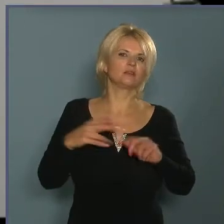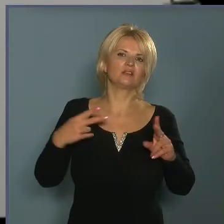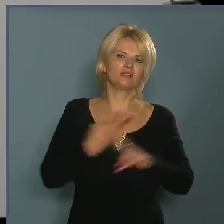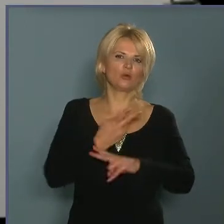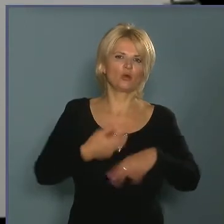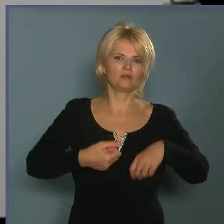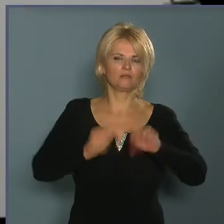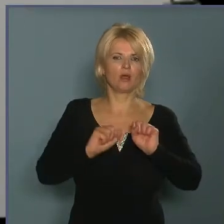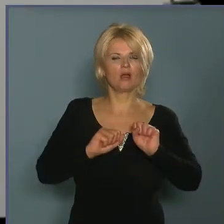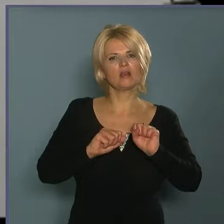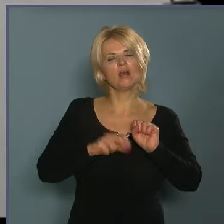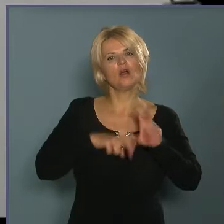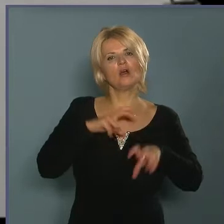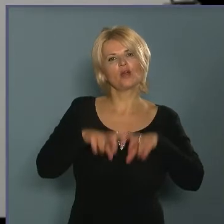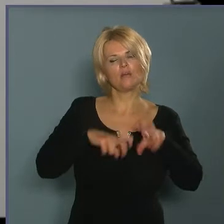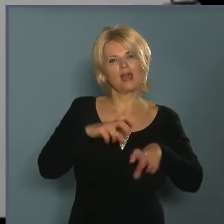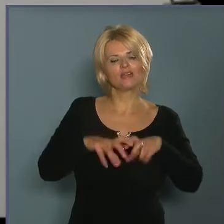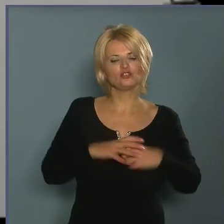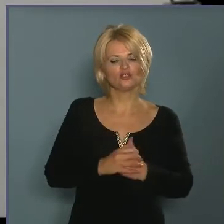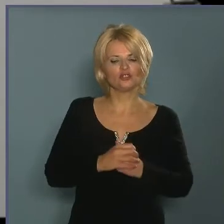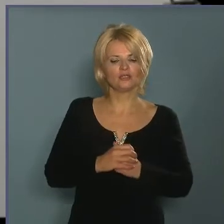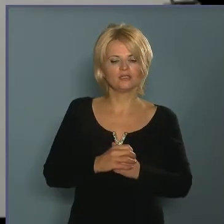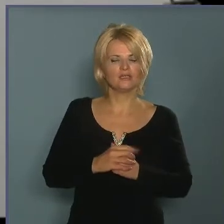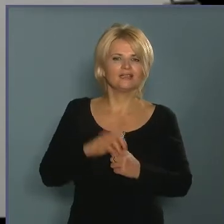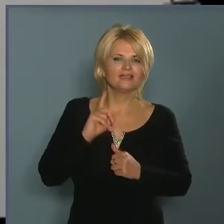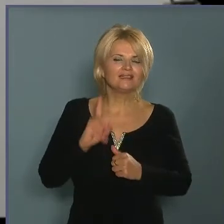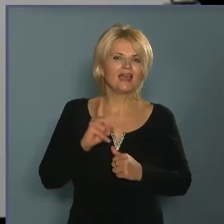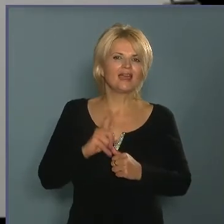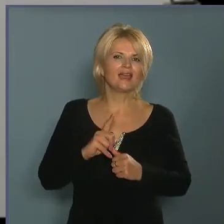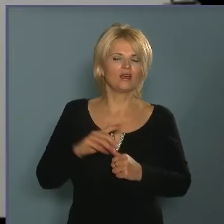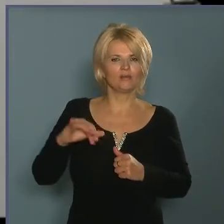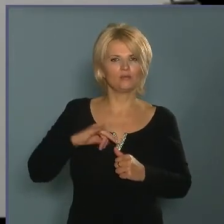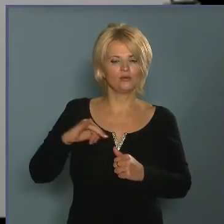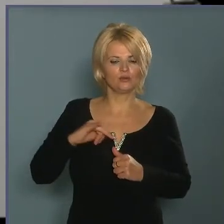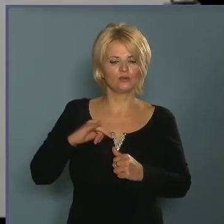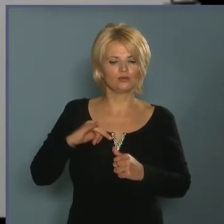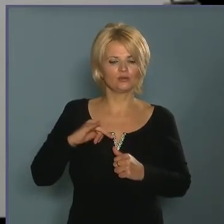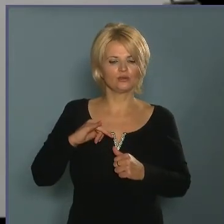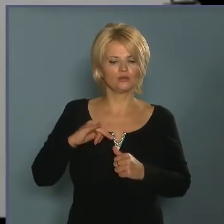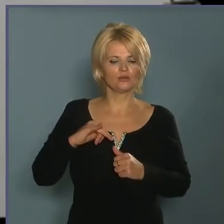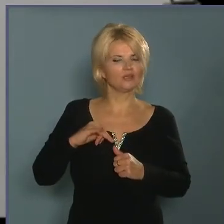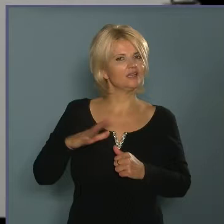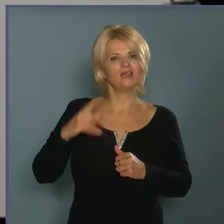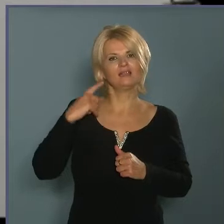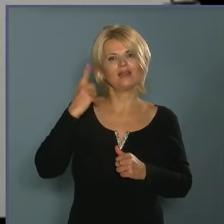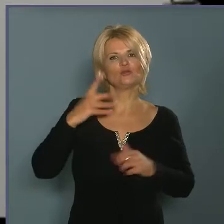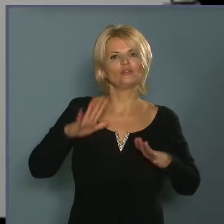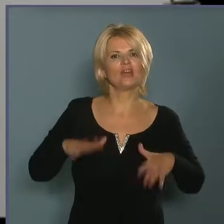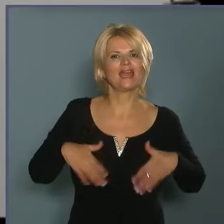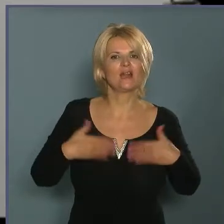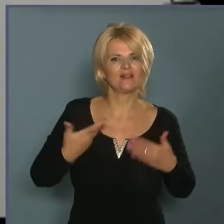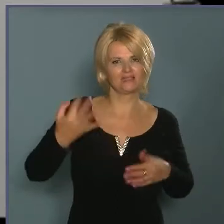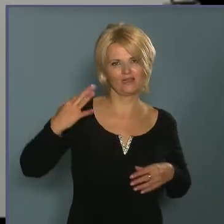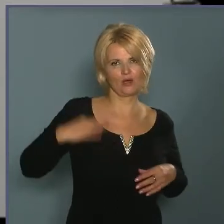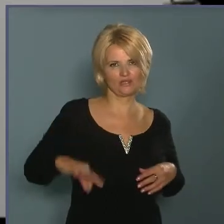bankrablás, de az viszont mindenféleképpen örvendetes, hogy az elkövető gyakorlatilag percekig sem tudta évezni annak a hasznát, amit